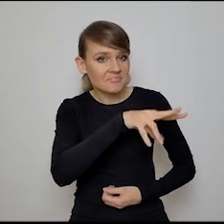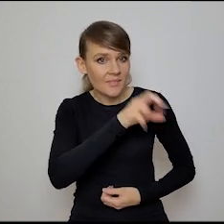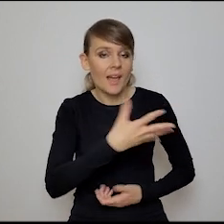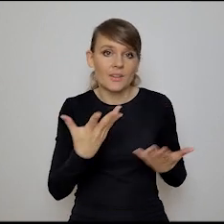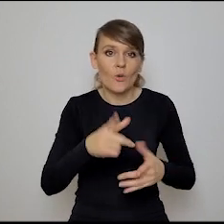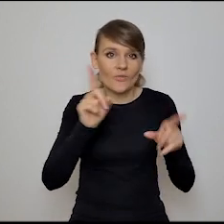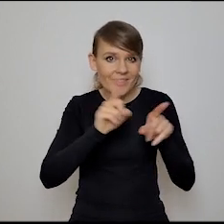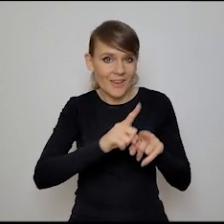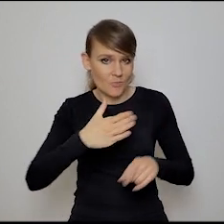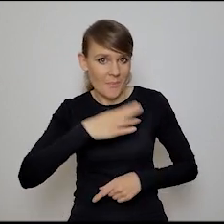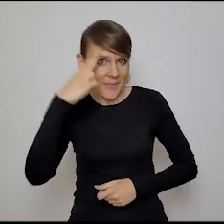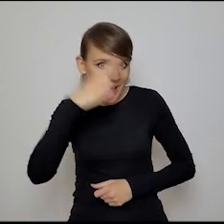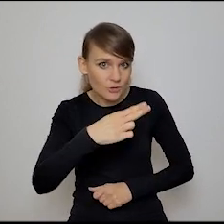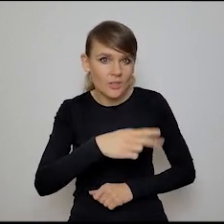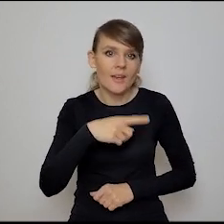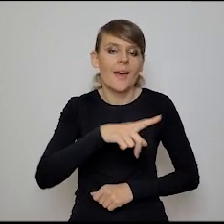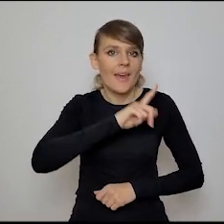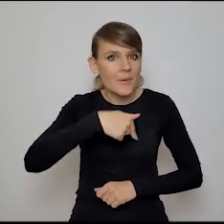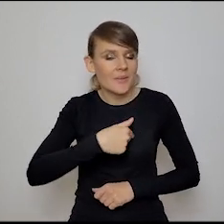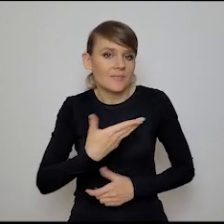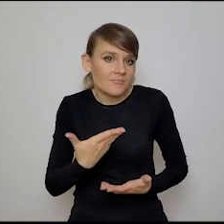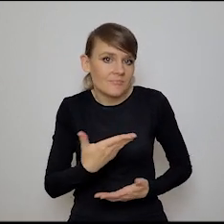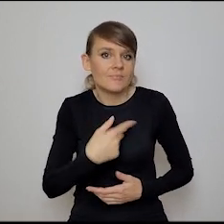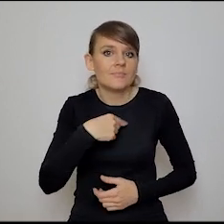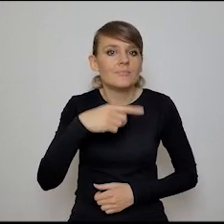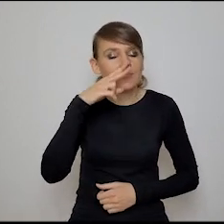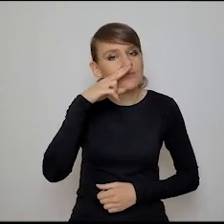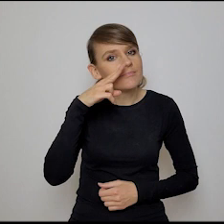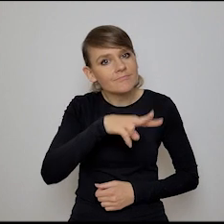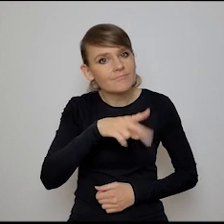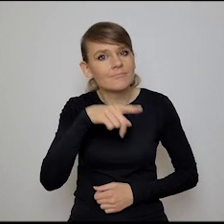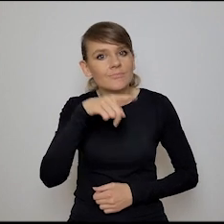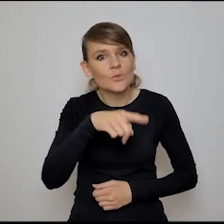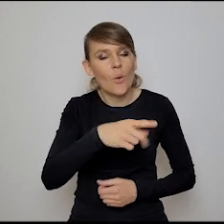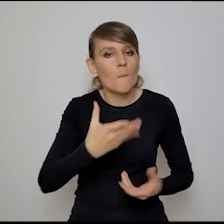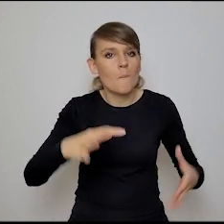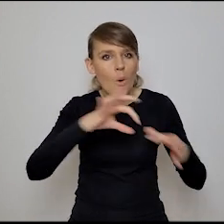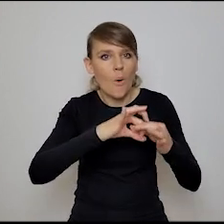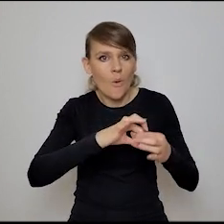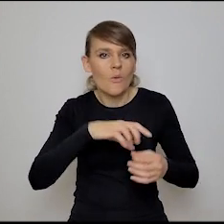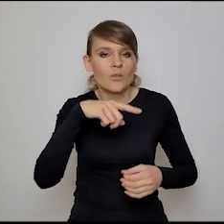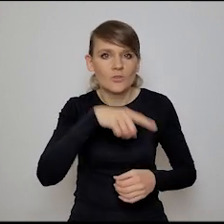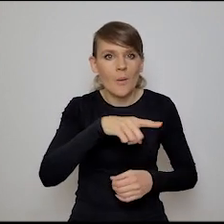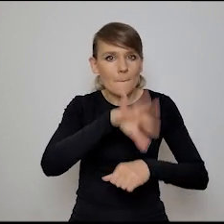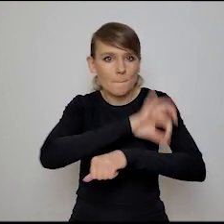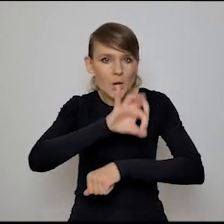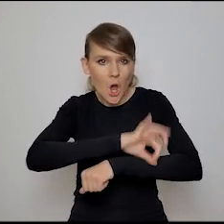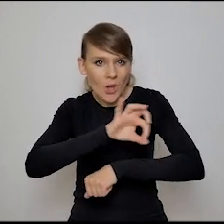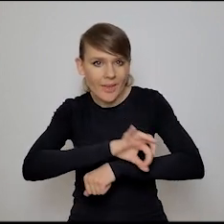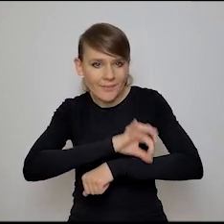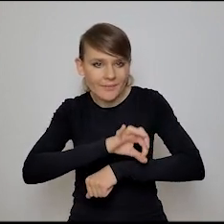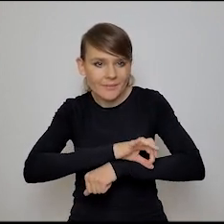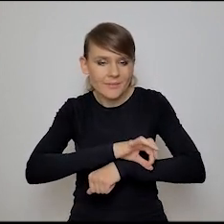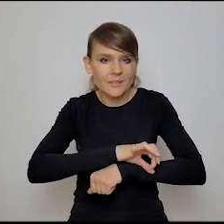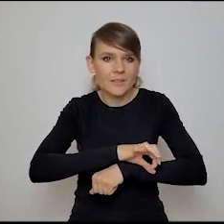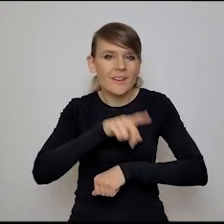że mamy też nadzieję pod postacią, czy też robimy sobie nadzieję pod postacią tej fuzji jądrowej, czyli tego projektu, który jest tam pod